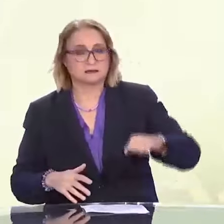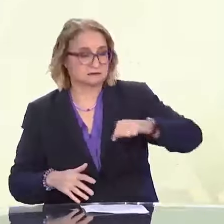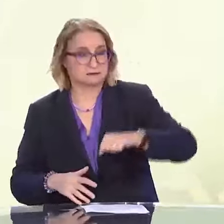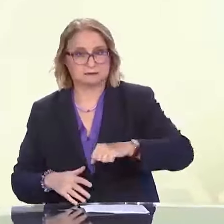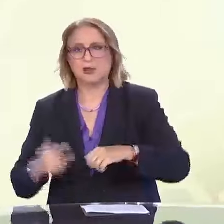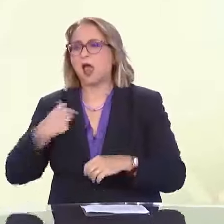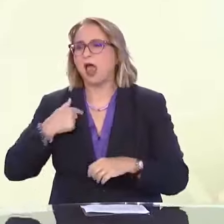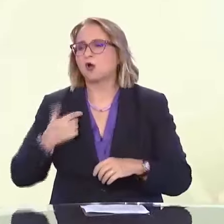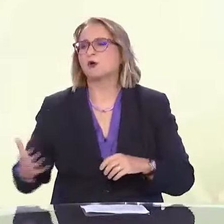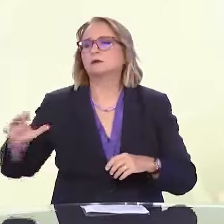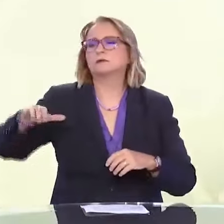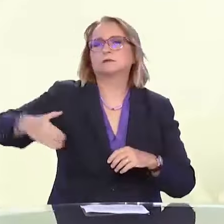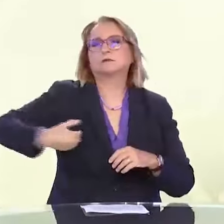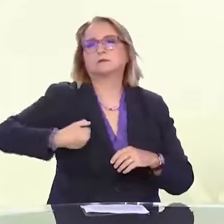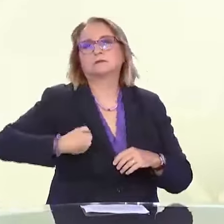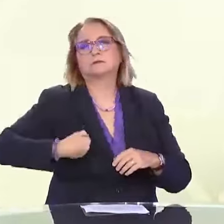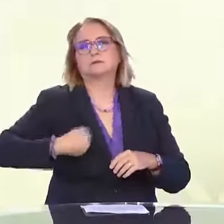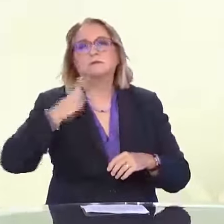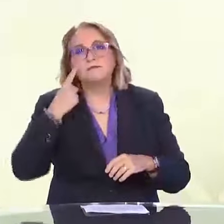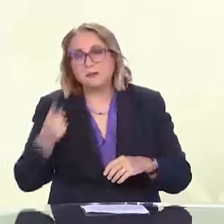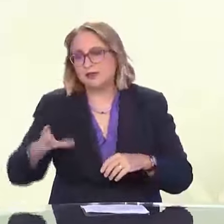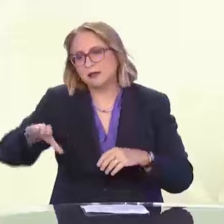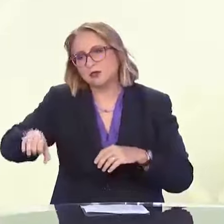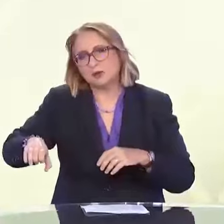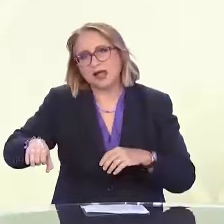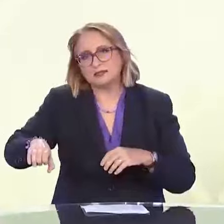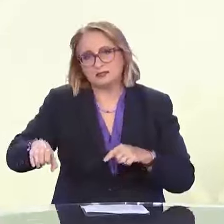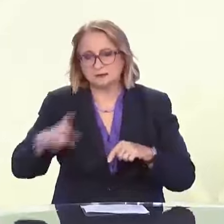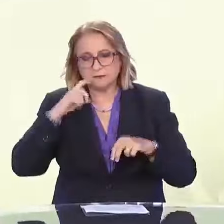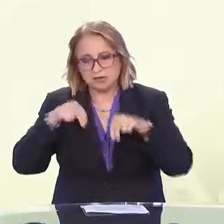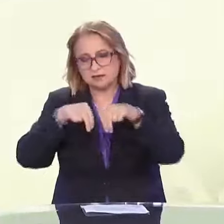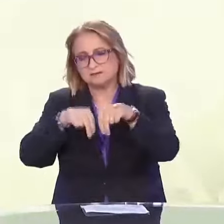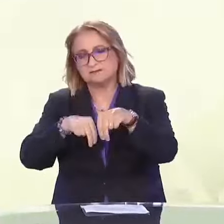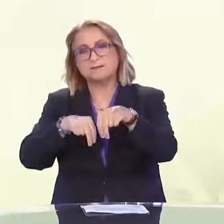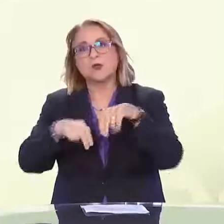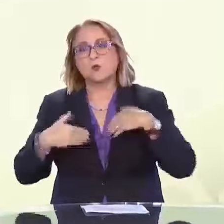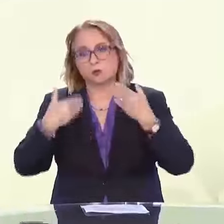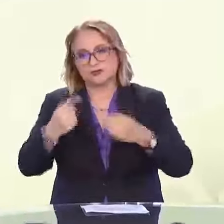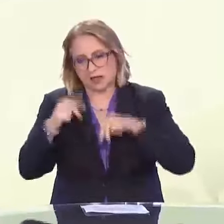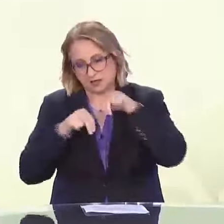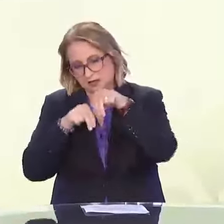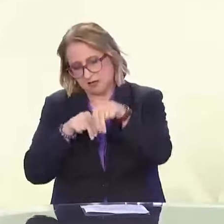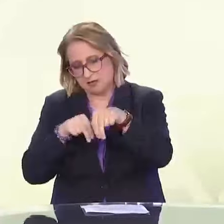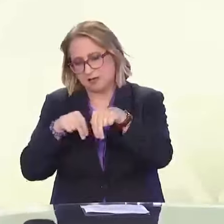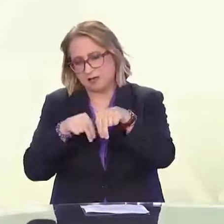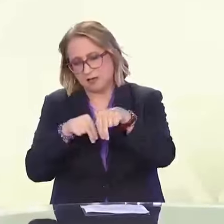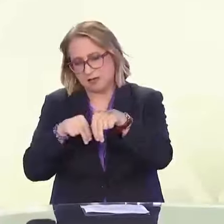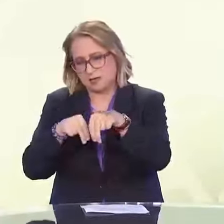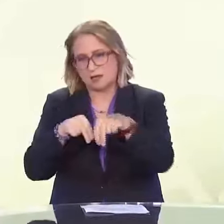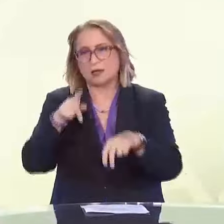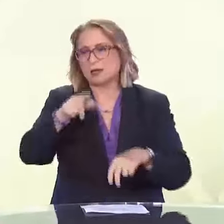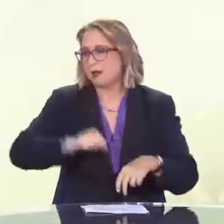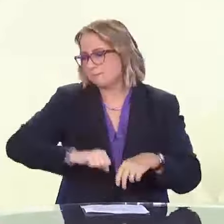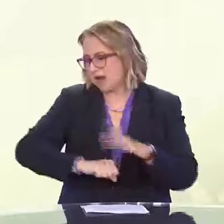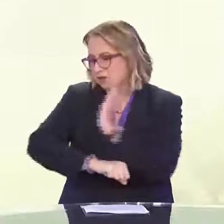και μπορούμε να ξεκινήσουμε. Ο λόγος που ο Μιχάλης μου δίνει τον μπράτσο του είναι γιατί έτσι μπορώ να νιώθω τις κινήσεις του σώματός του. Αν